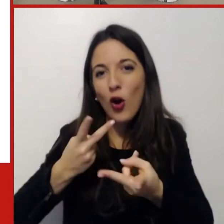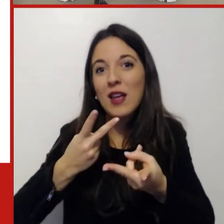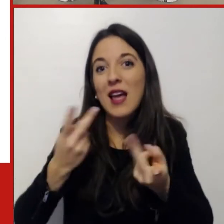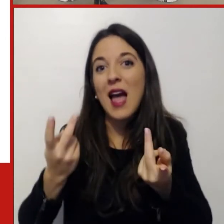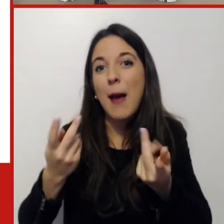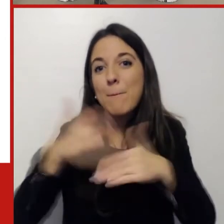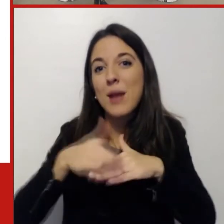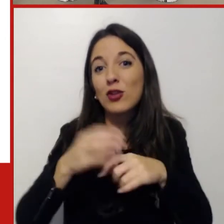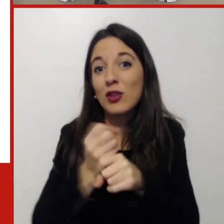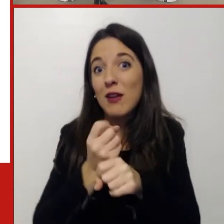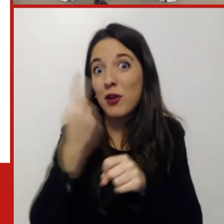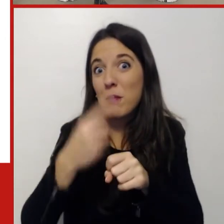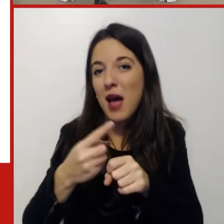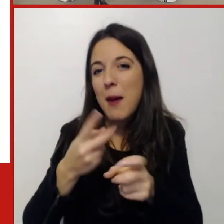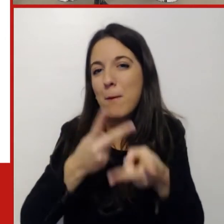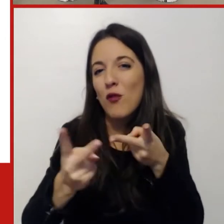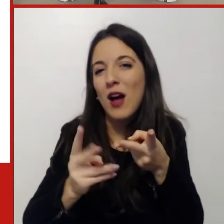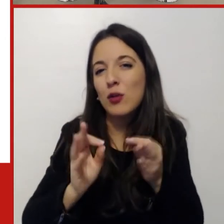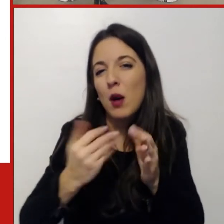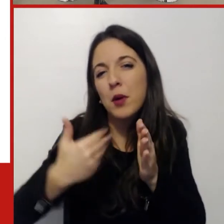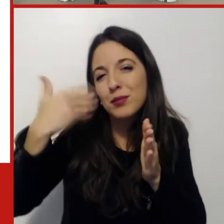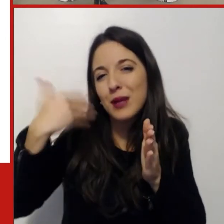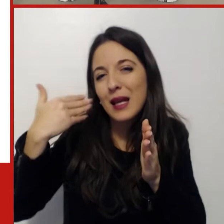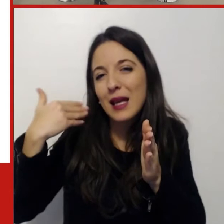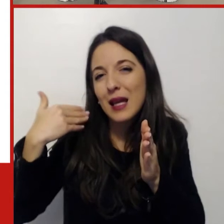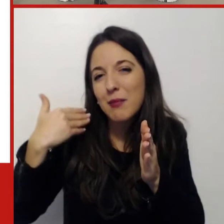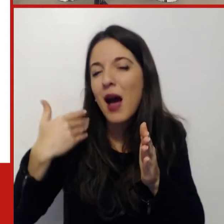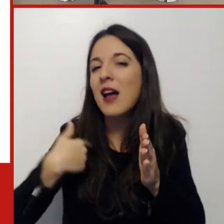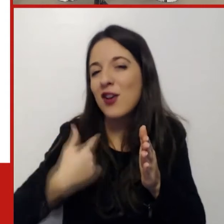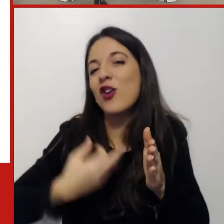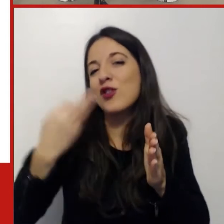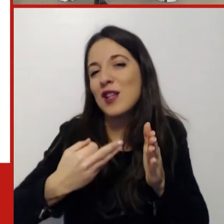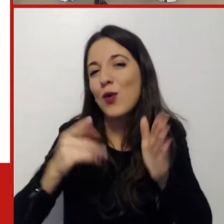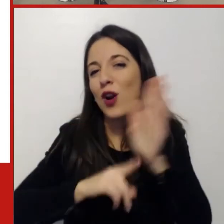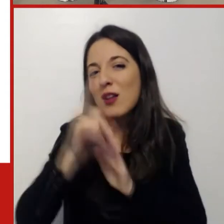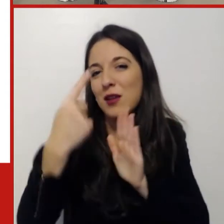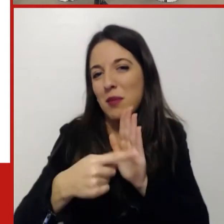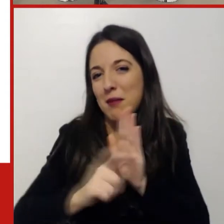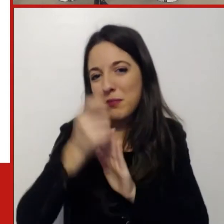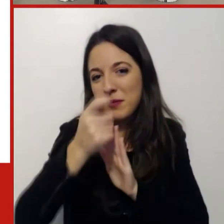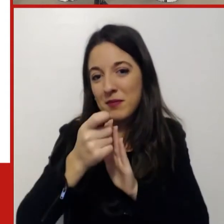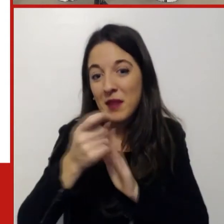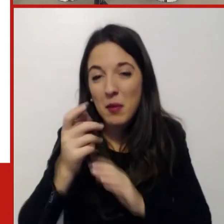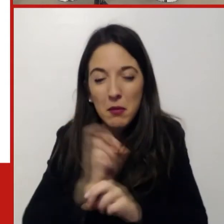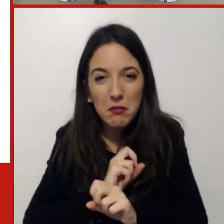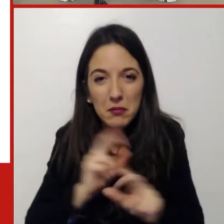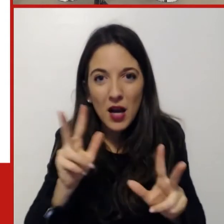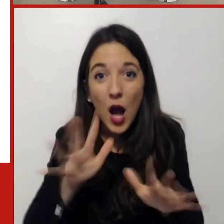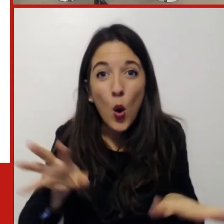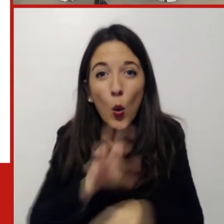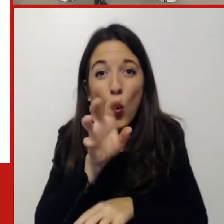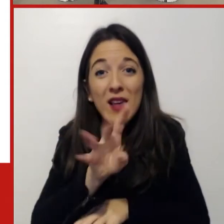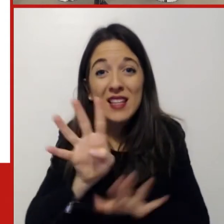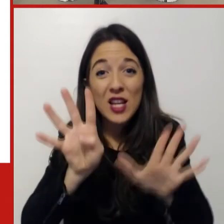da voi questo trend fosse stato ancora più forte. Ecco, è impressionante, il 90% quasi di